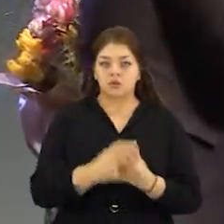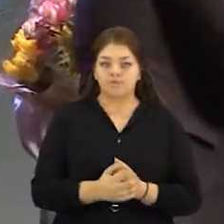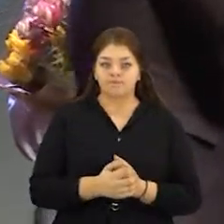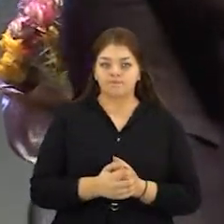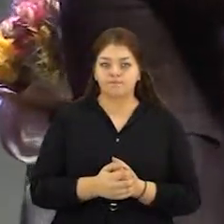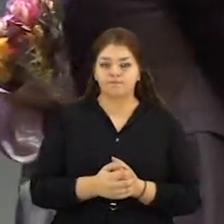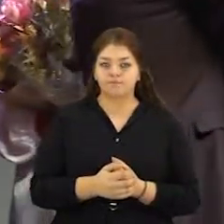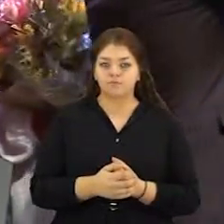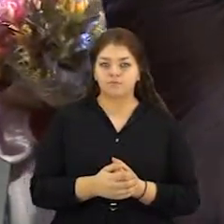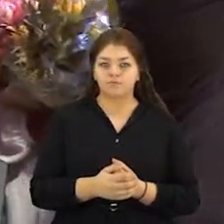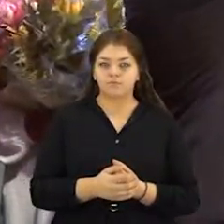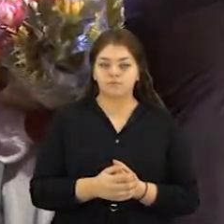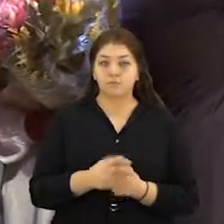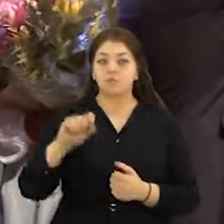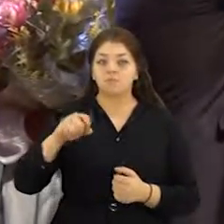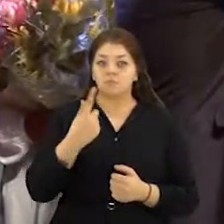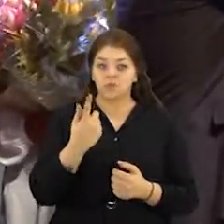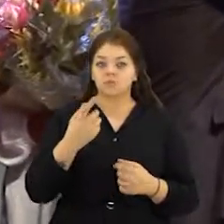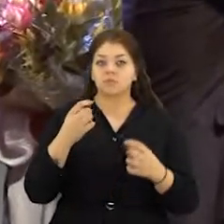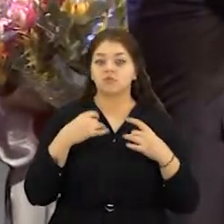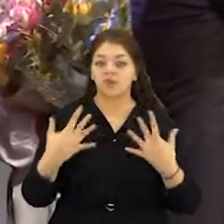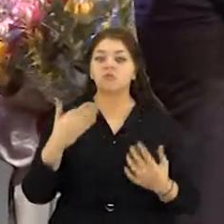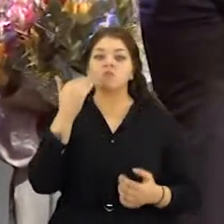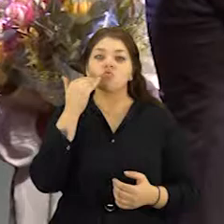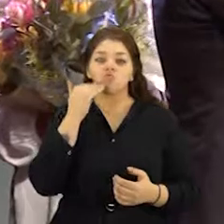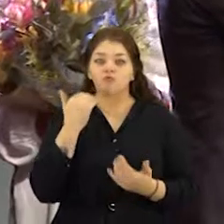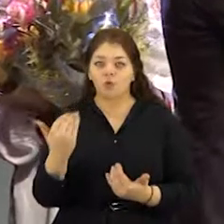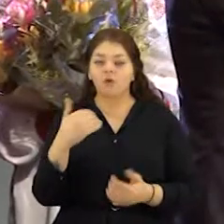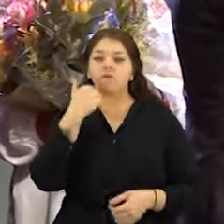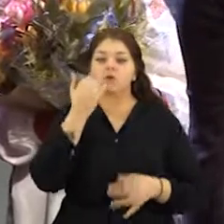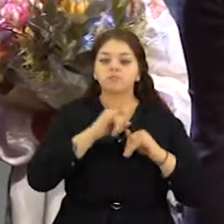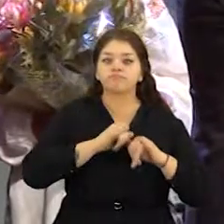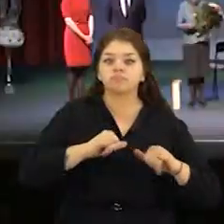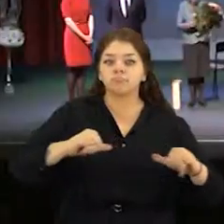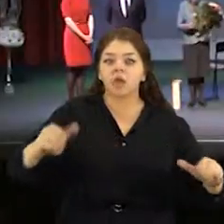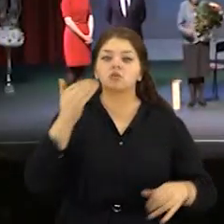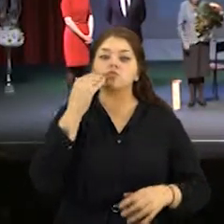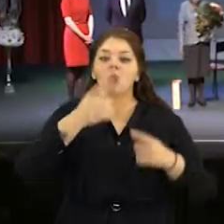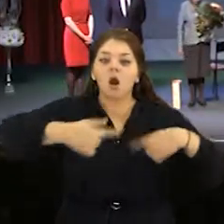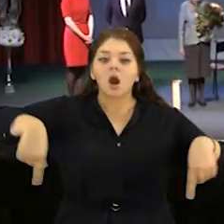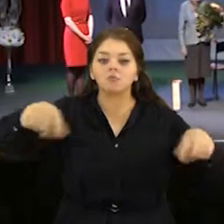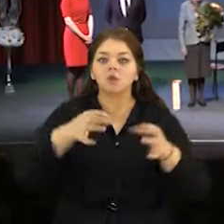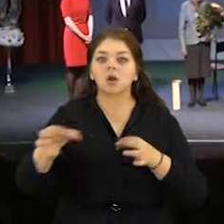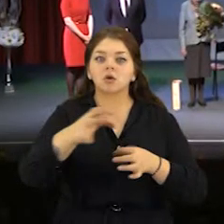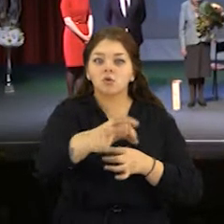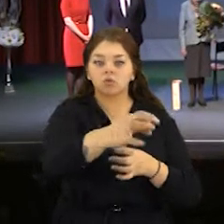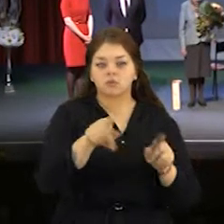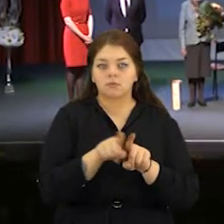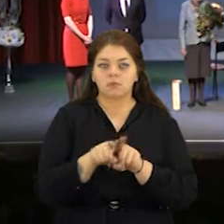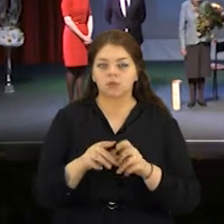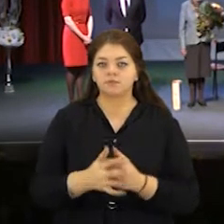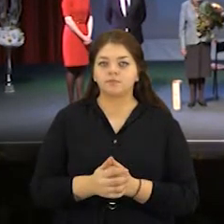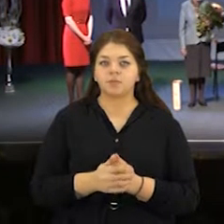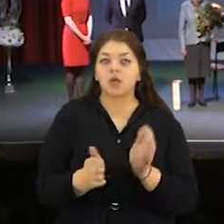pirmus ketverius metus buvo renkamos labiausiai nusipelnisios Šiaulų miesto moterys. Vėliau konkursas išaugo ir apėmė visus Šiaulų apskrities